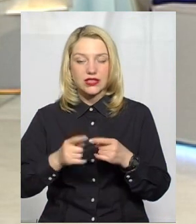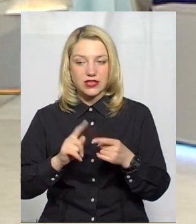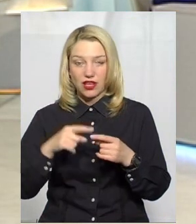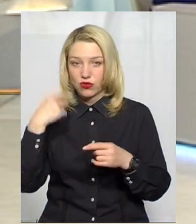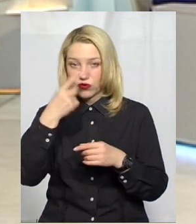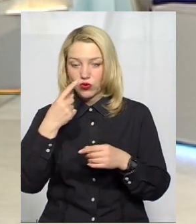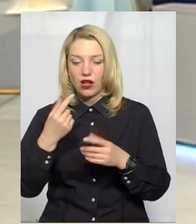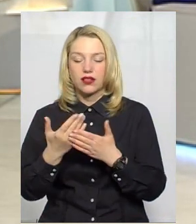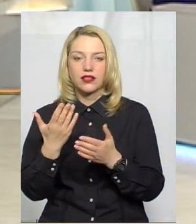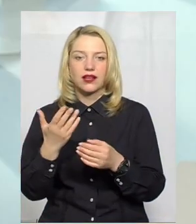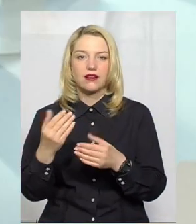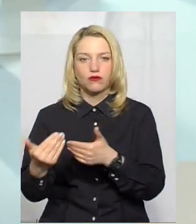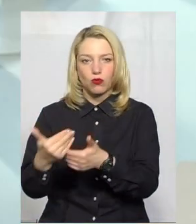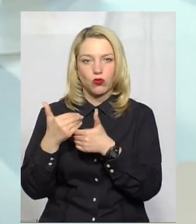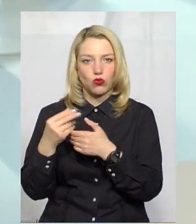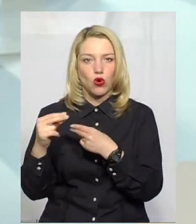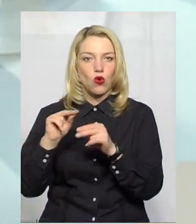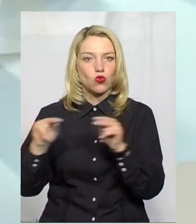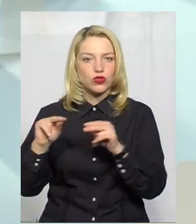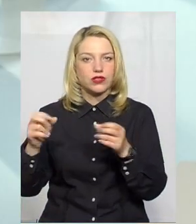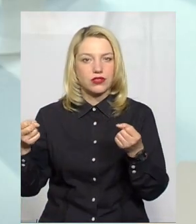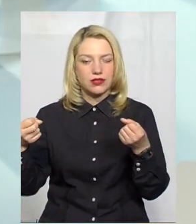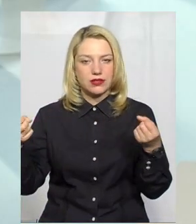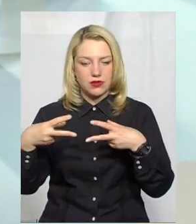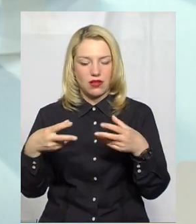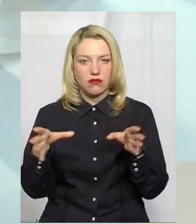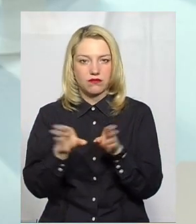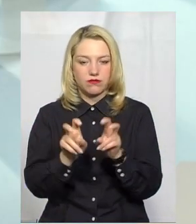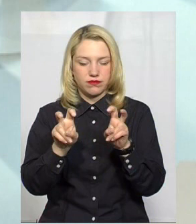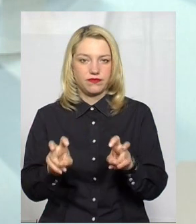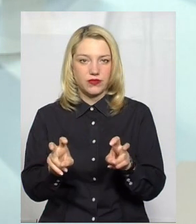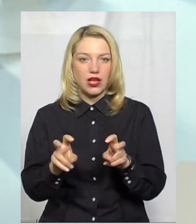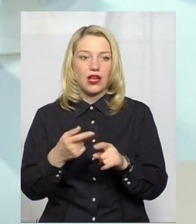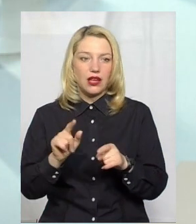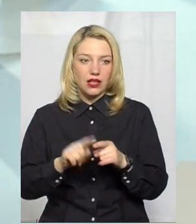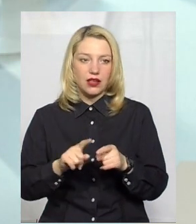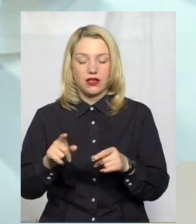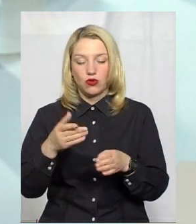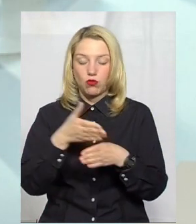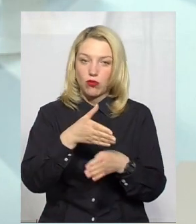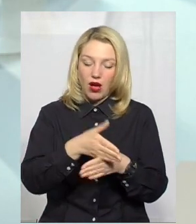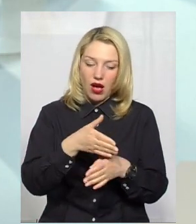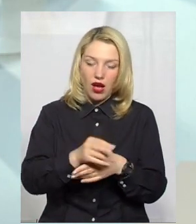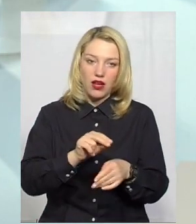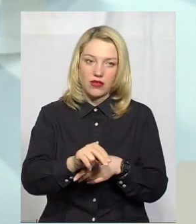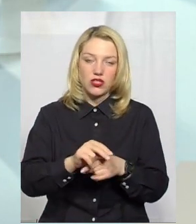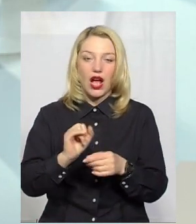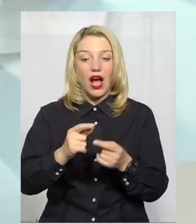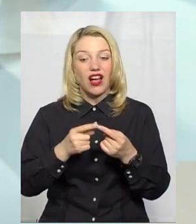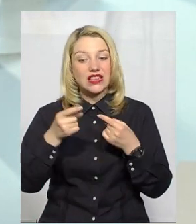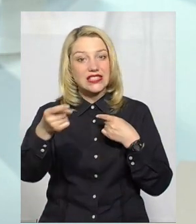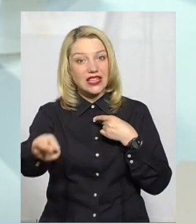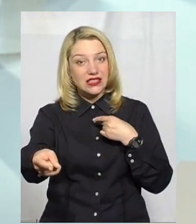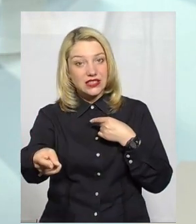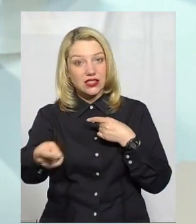допомагає і вчителю в організації освітнього процесу, і самій дитині в час засвоєння знань. А тут дистанційно це